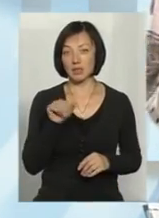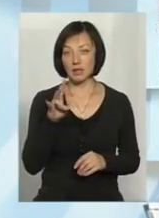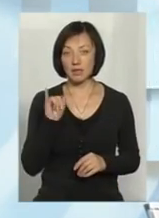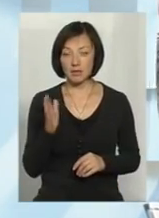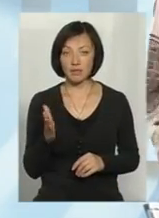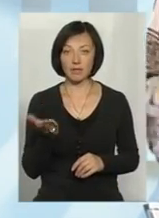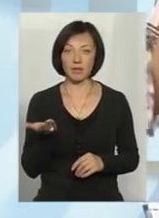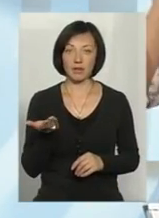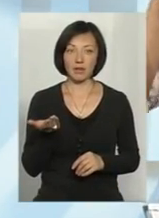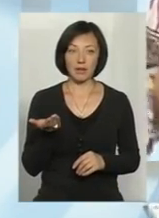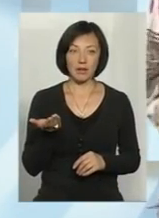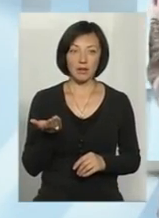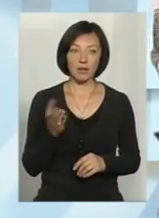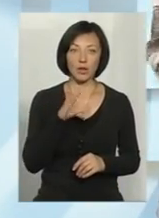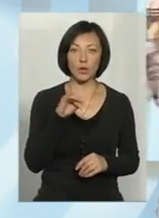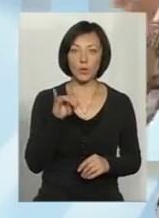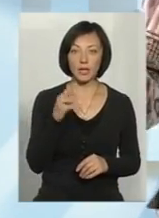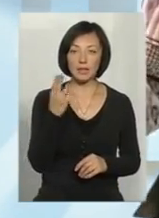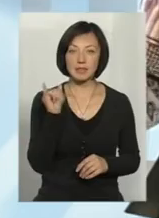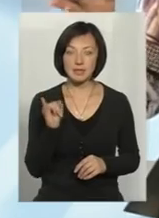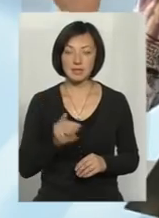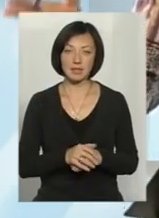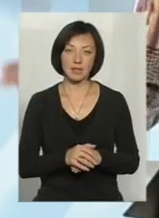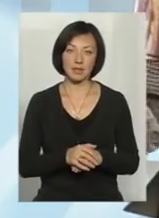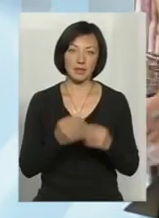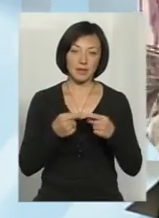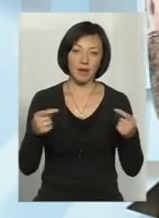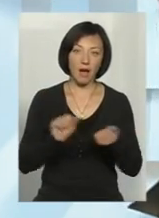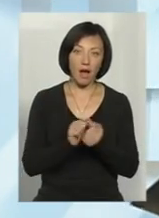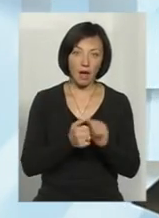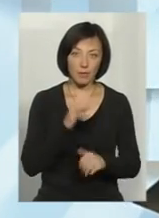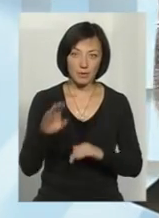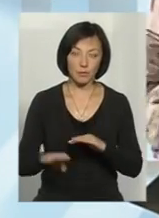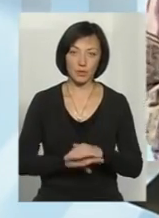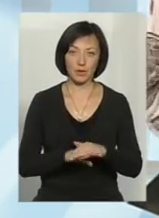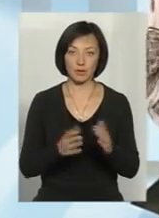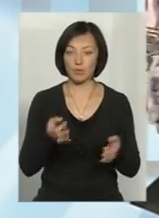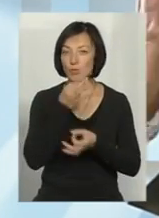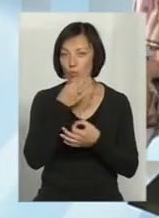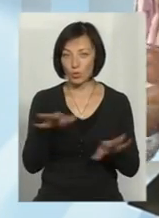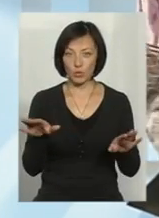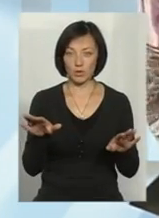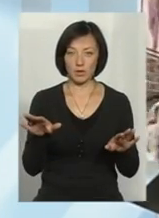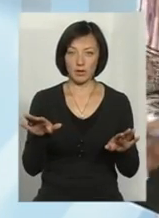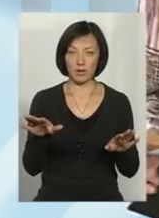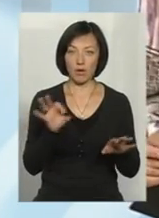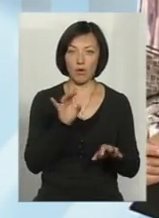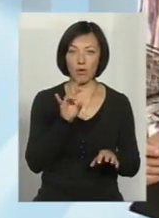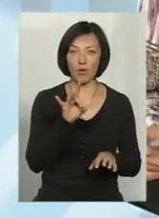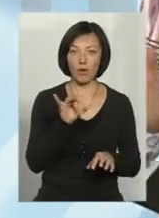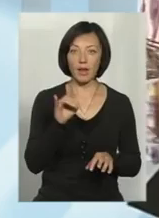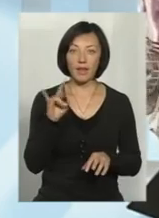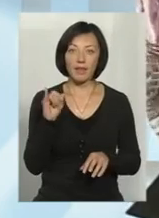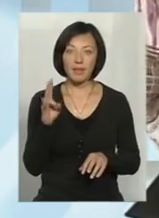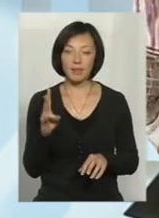Сатанівки, Юринець і Кам'янця-Подільського, будь-яких, Оринина і так далі,